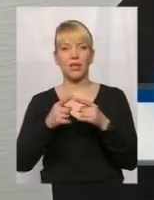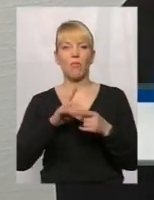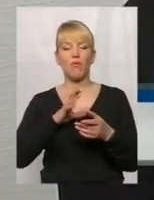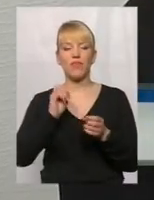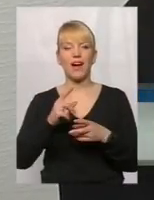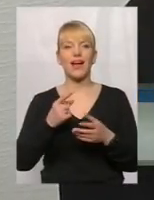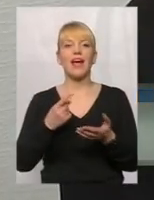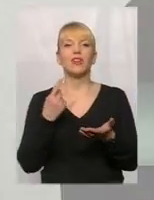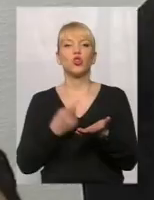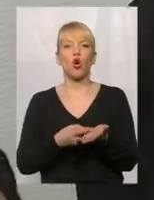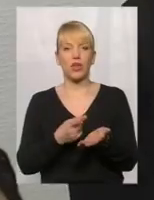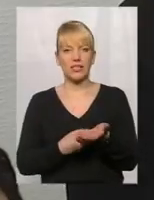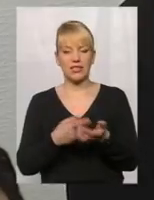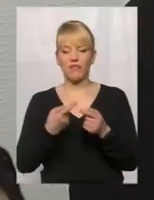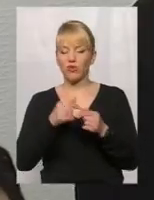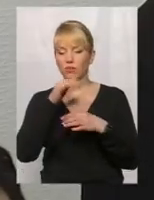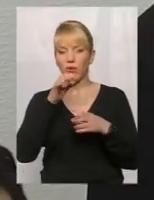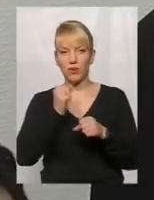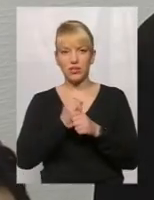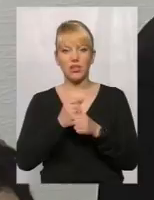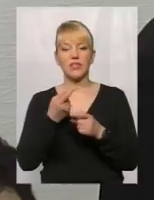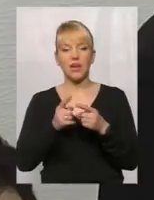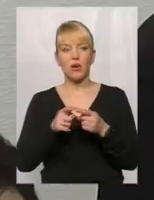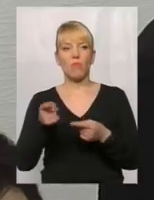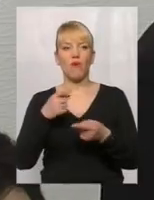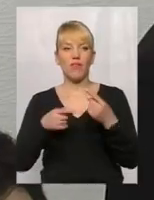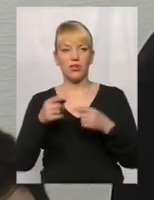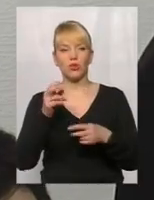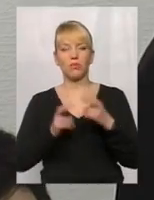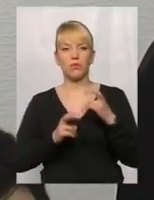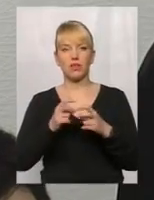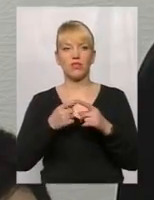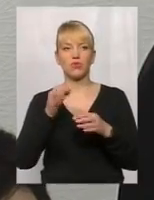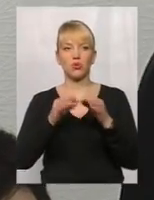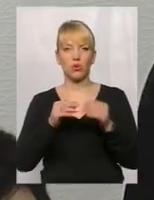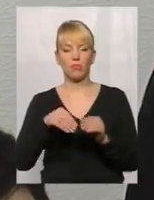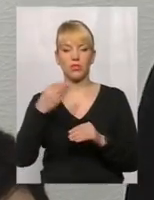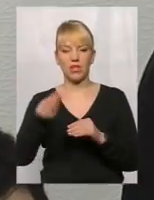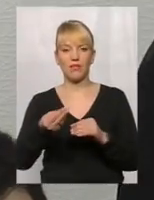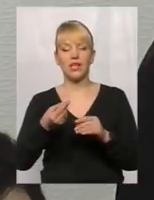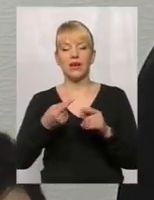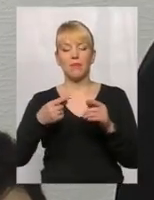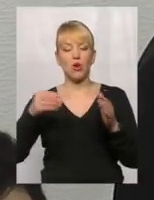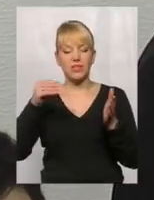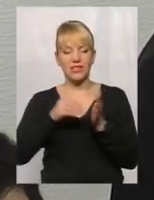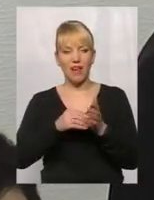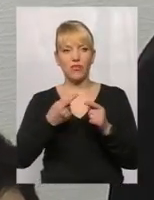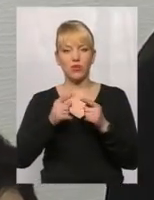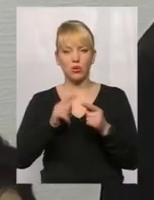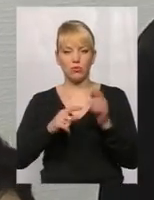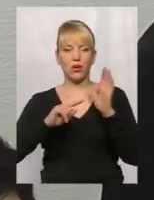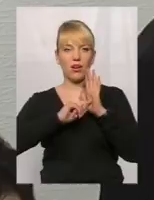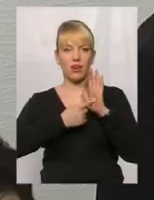працювати на цьому обладнанні. Воно повернуто підприємство. Судом поставлено в цьому питанні крапку. І підприємство проводить